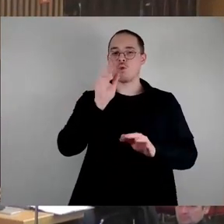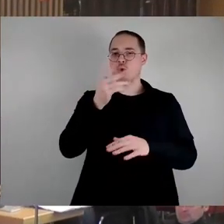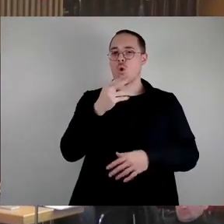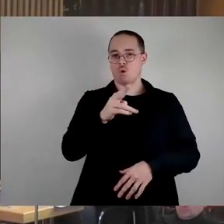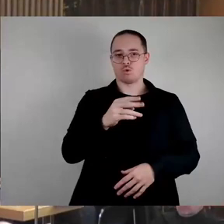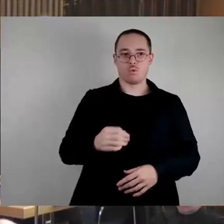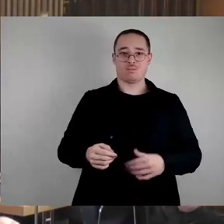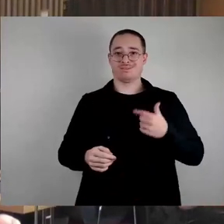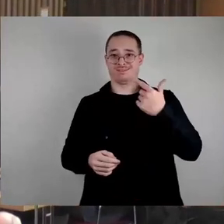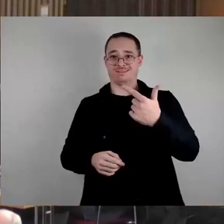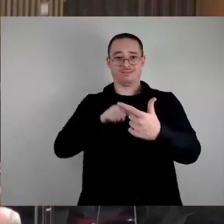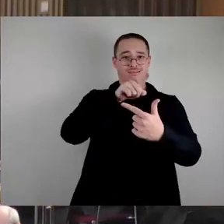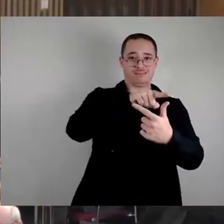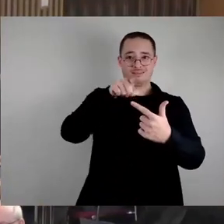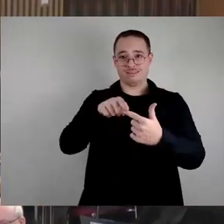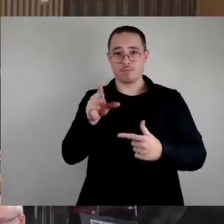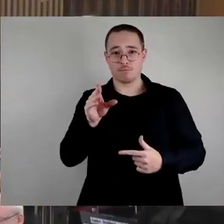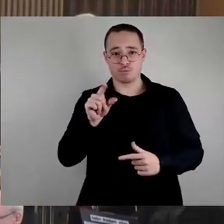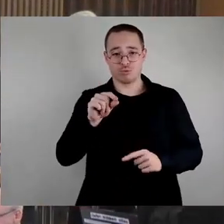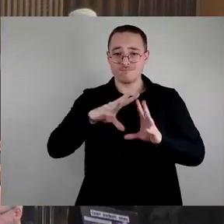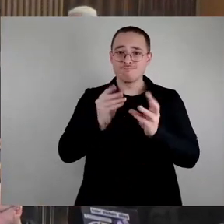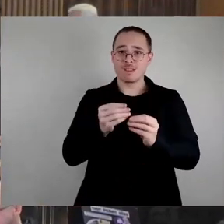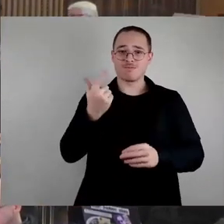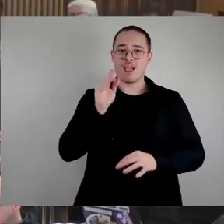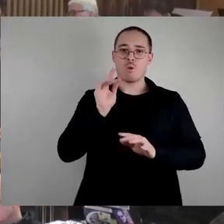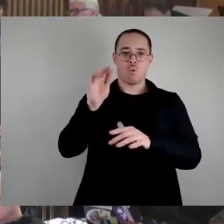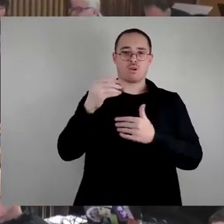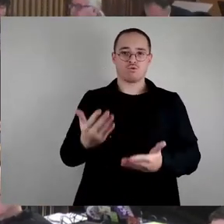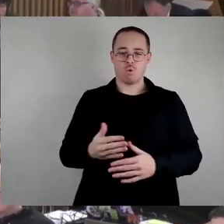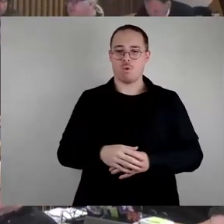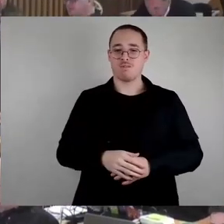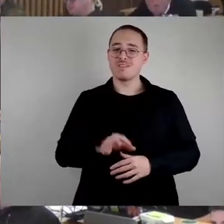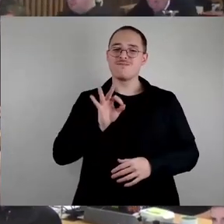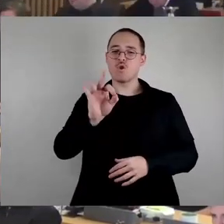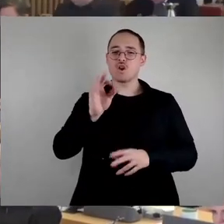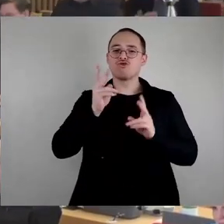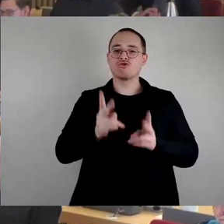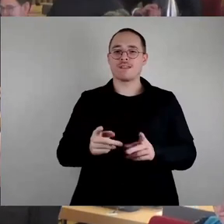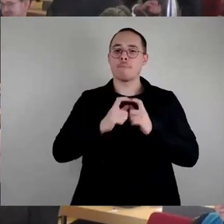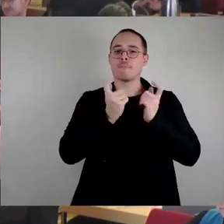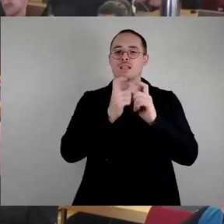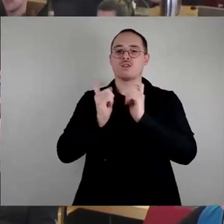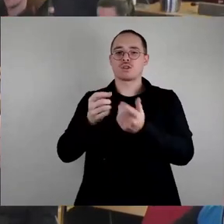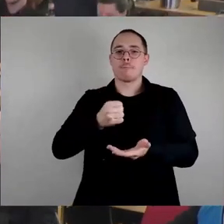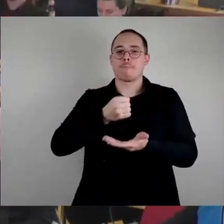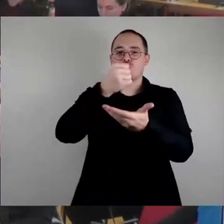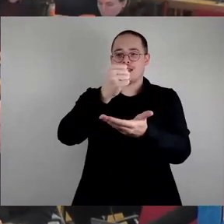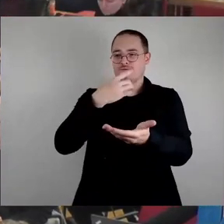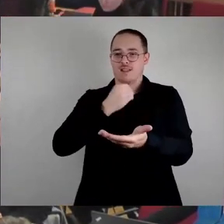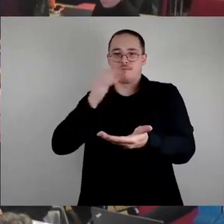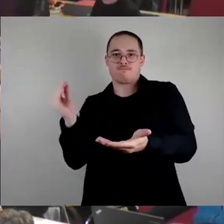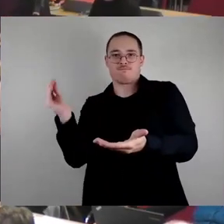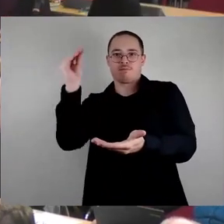Haushaltsgap, was wir eigentlich haben, für die Stadtbezirksbudgets in 2024, damit diese